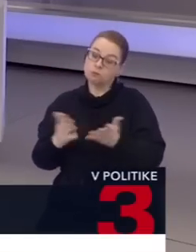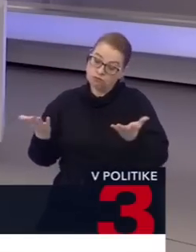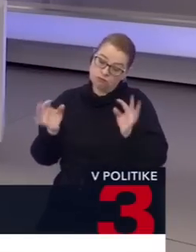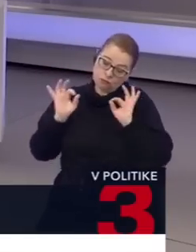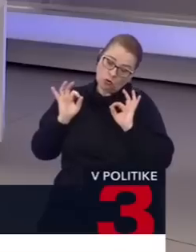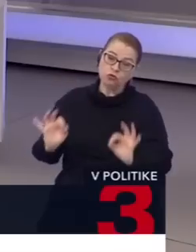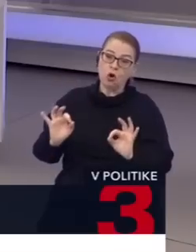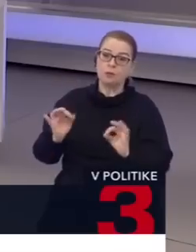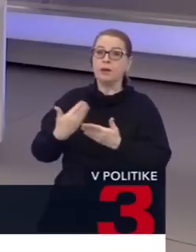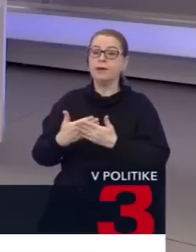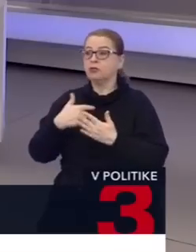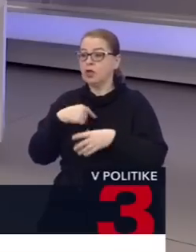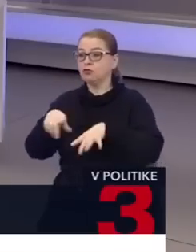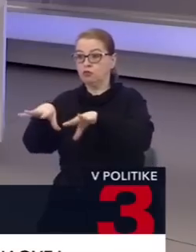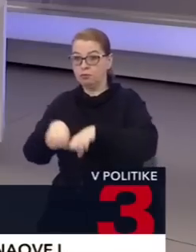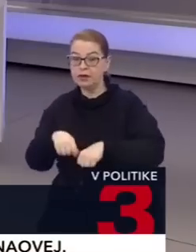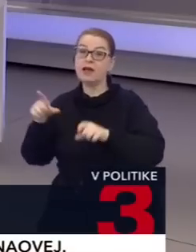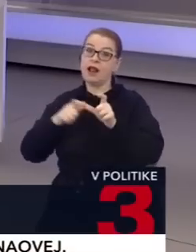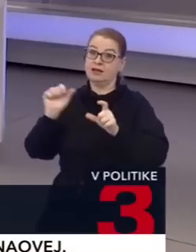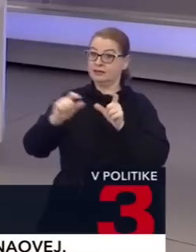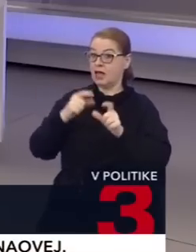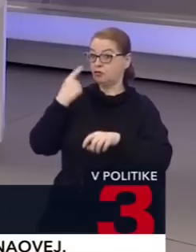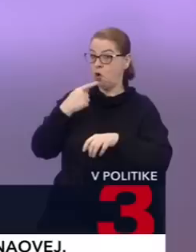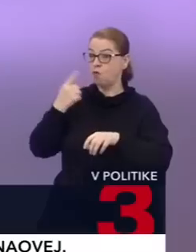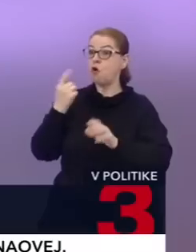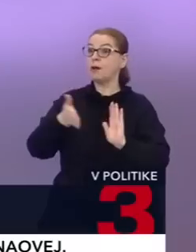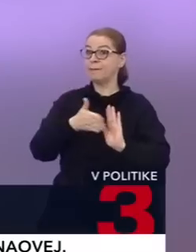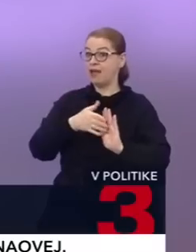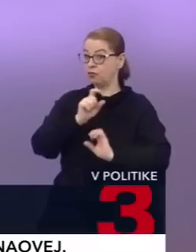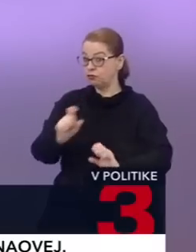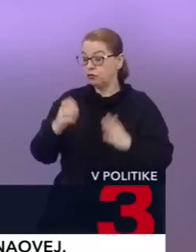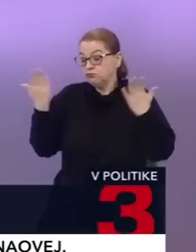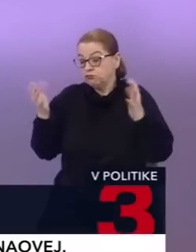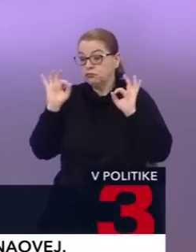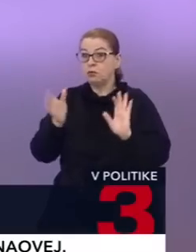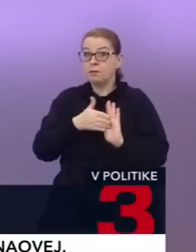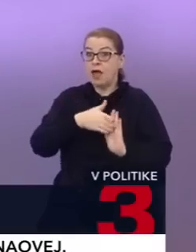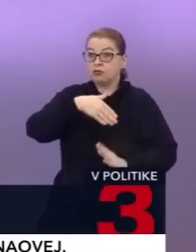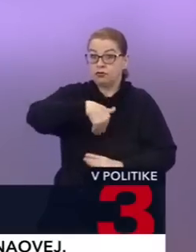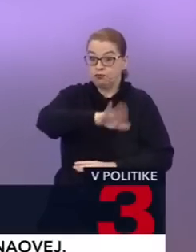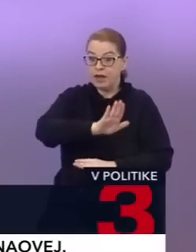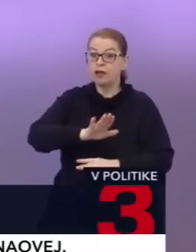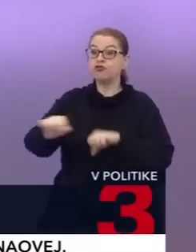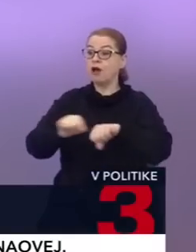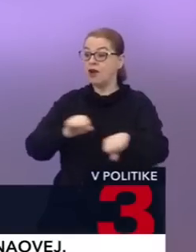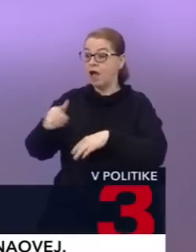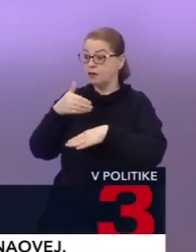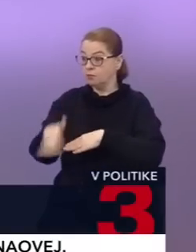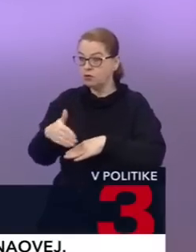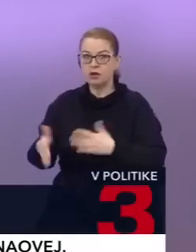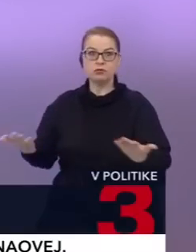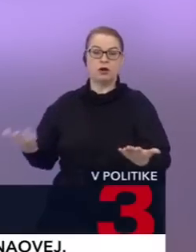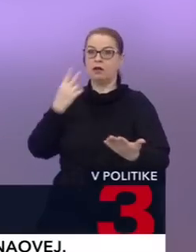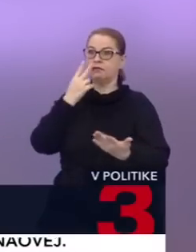strana SIS stvrdí, že problém je Igor Matovič. Keď Igor Matovič nie je súčasťou vlády, tak by vláda mala pokračovať. Ale videli sme, že opäť zmenili. Však to už